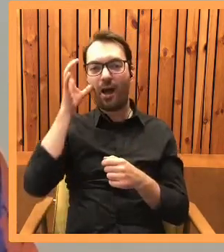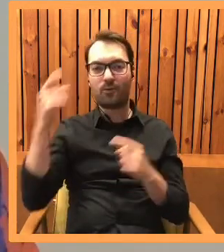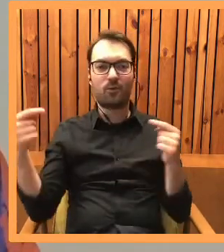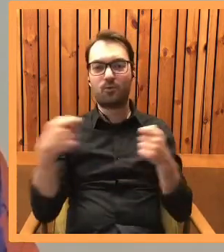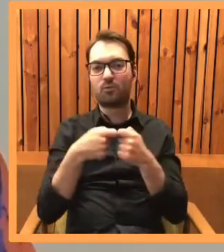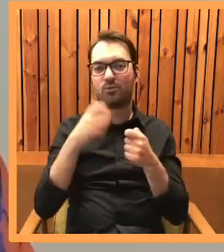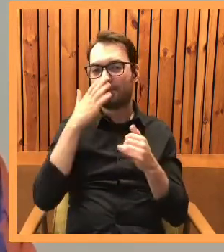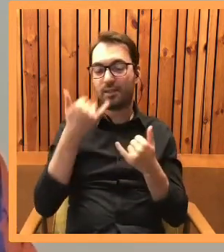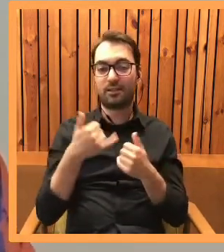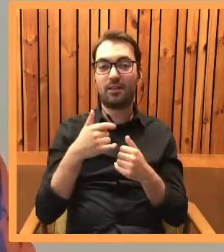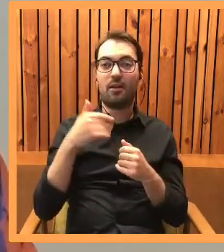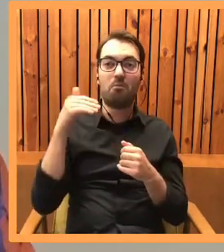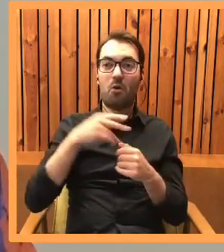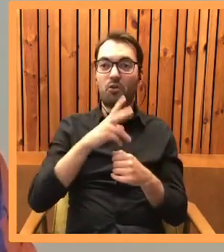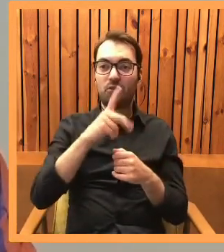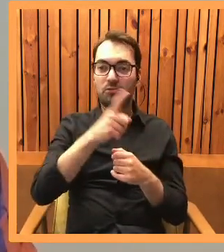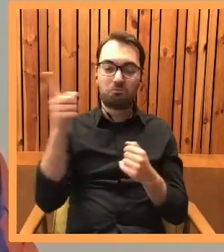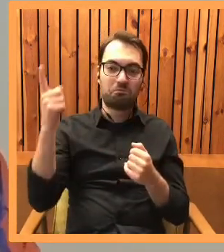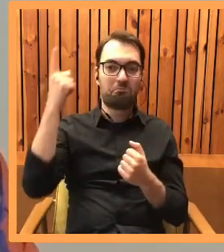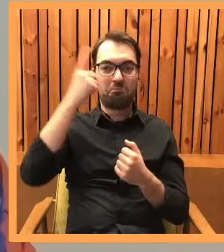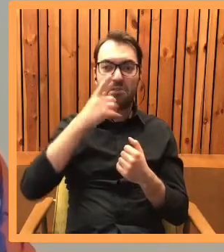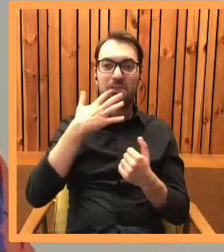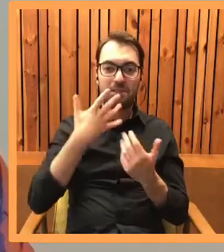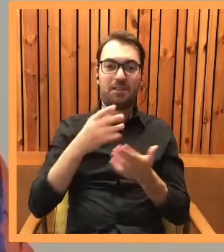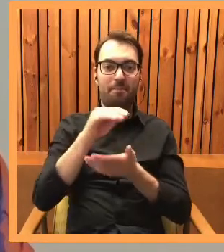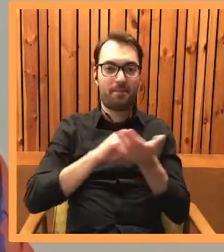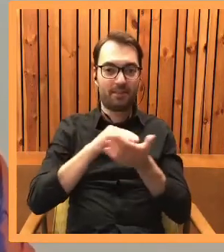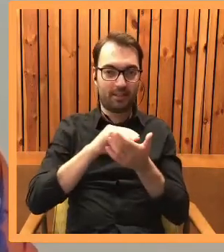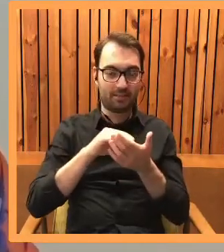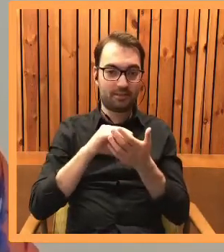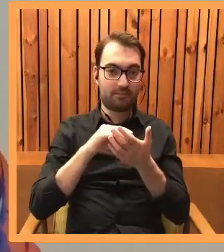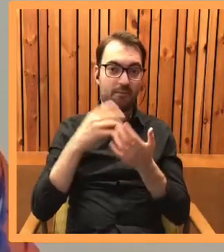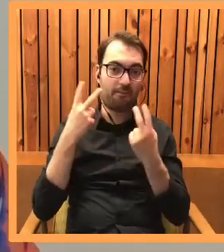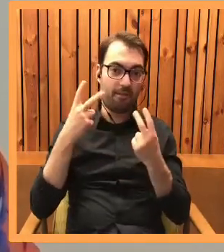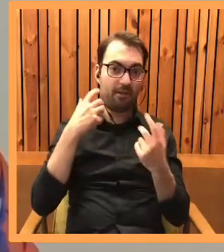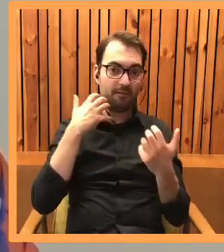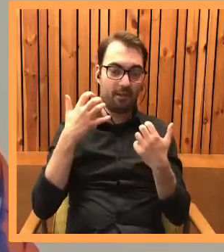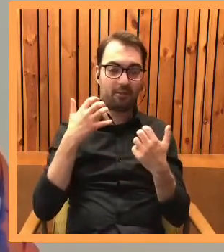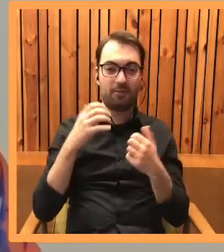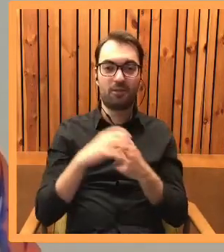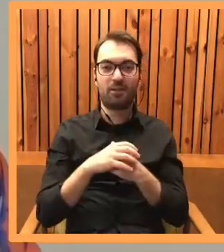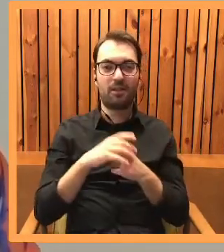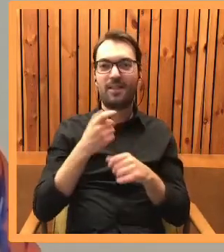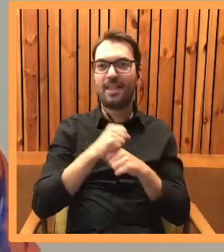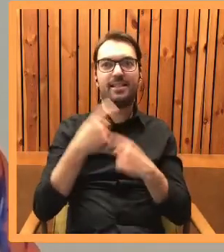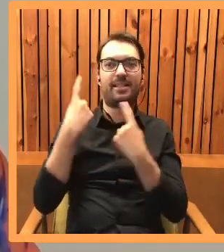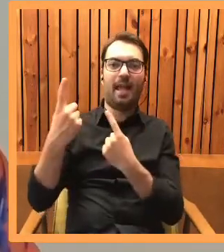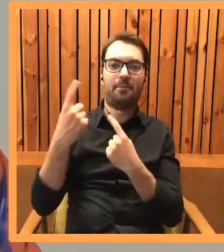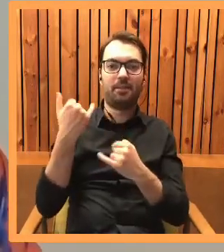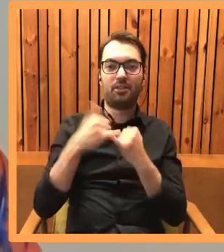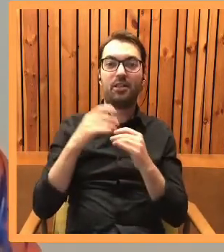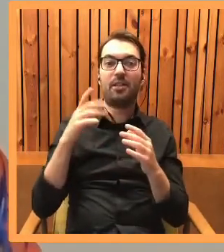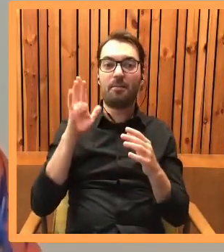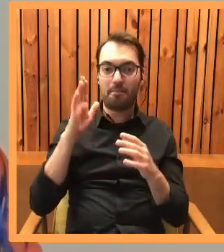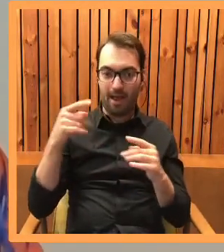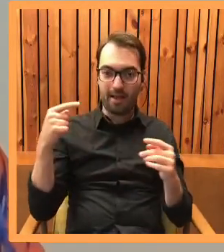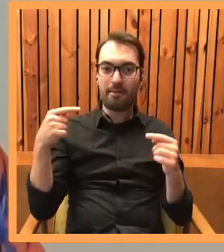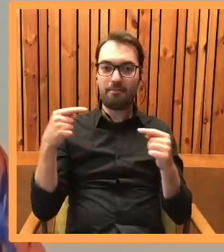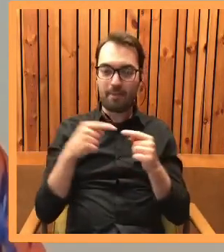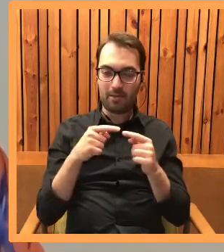To jest też coś dla tych, którzy być może myślą o pisaniu. Też istotna wiadomość, że człowiek nie jest osamotniony, jeżeli trafi też na